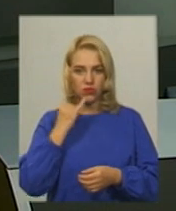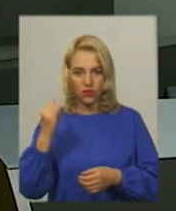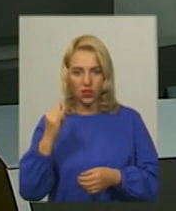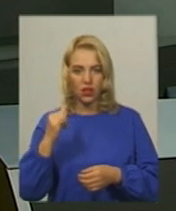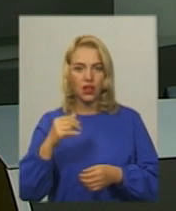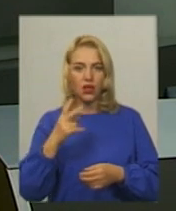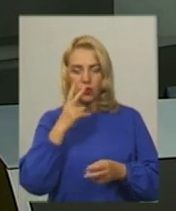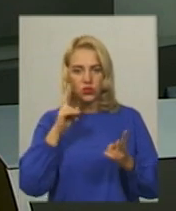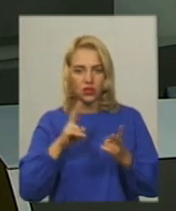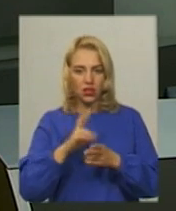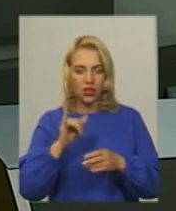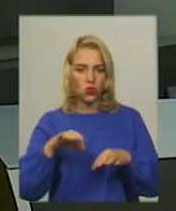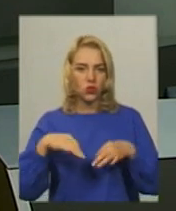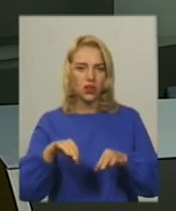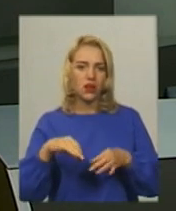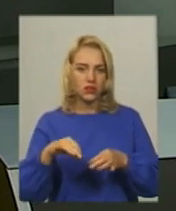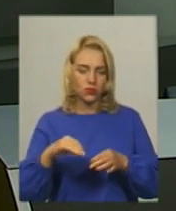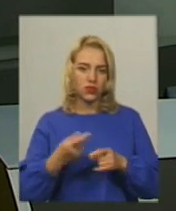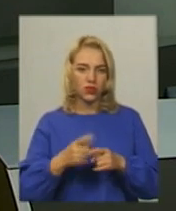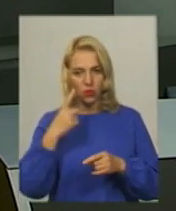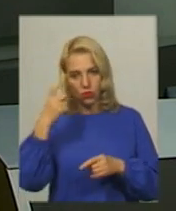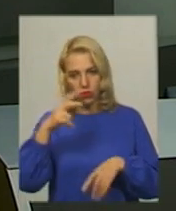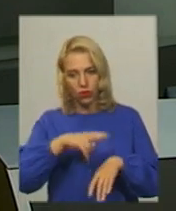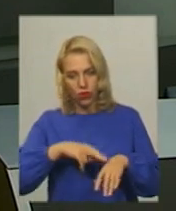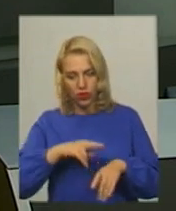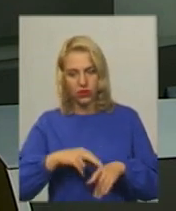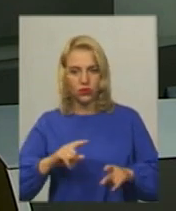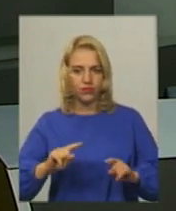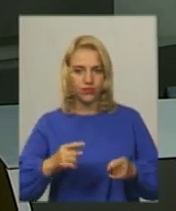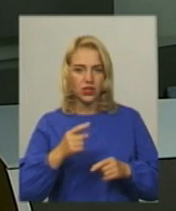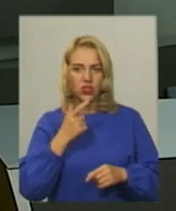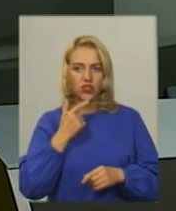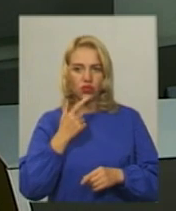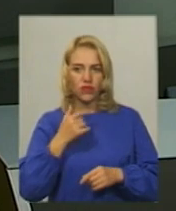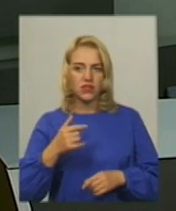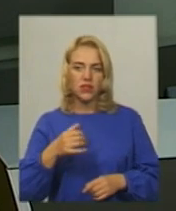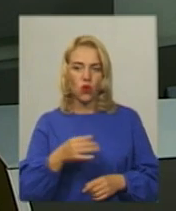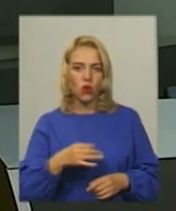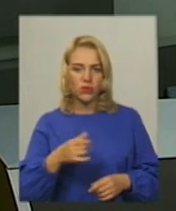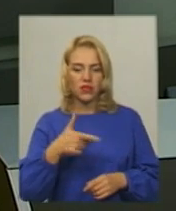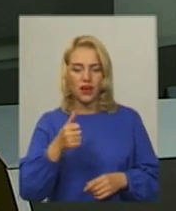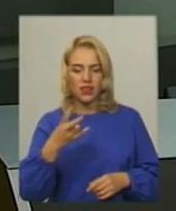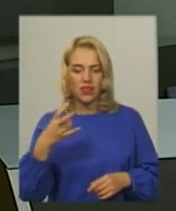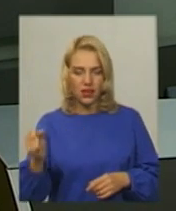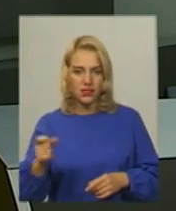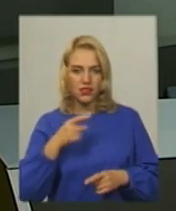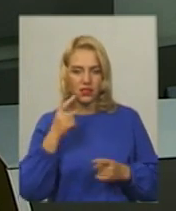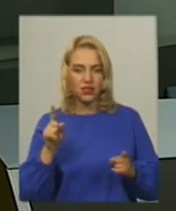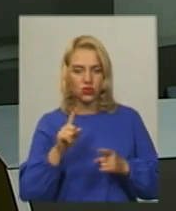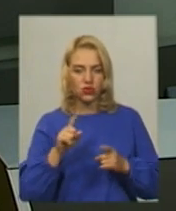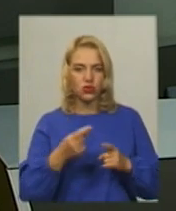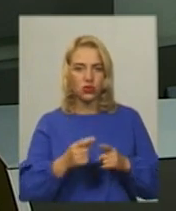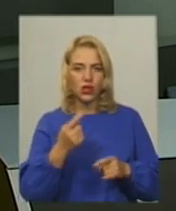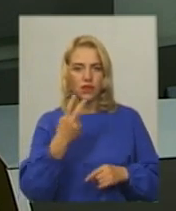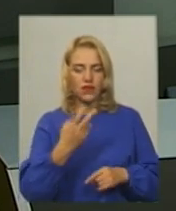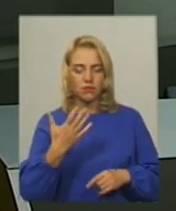Про це повідомив заступник начальника слідчого управління нацполіції в Чернівецькій області Дем'ян Голянський Ганна Пилявська сказала, що ввечері 25